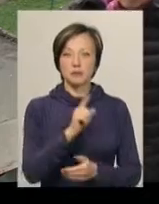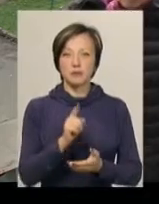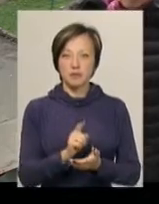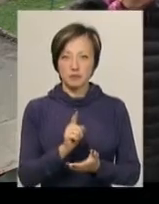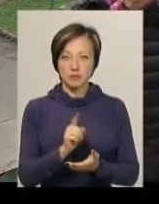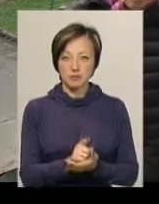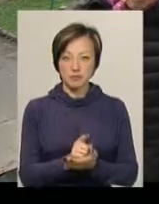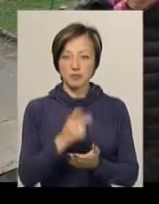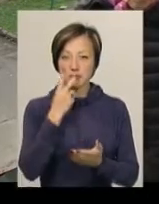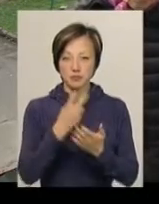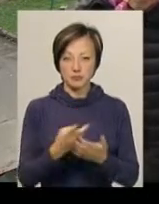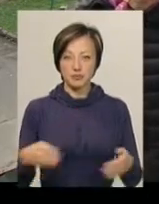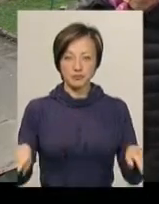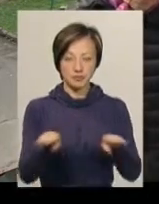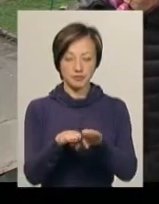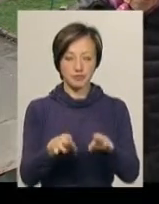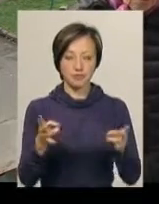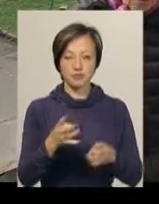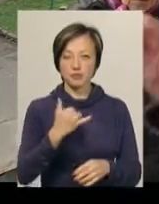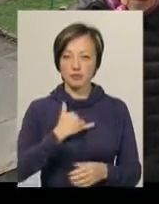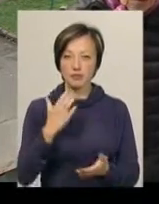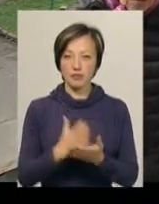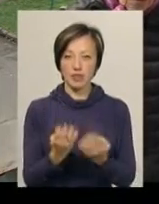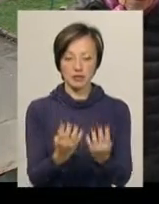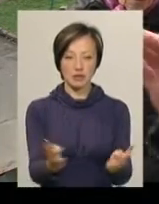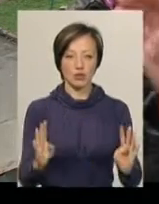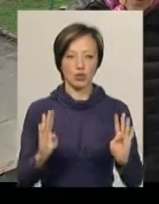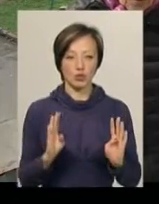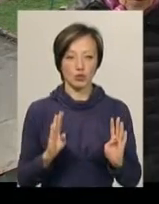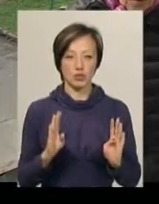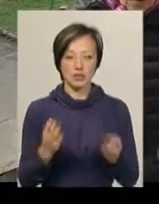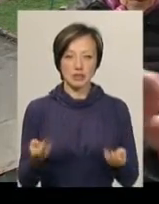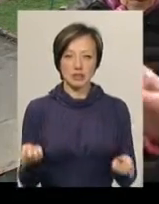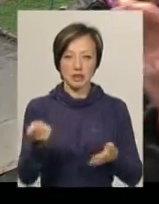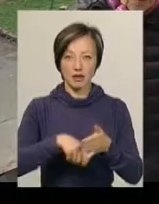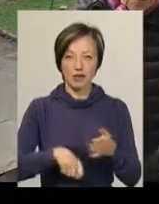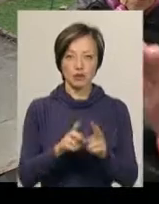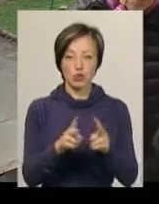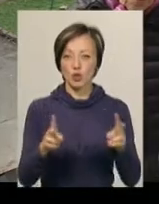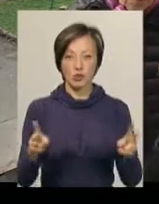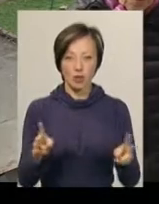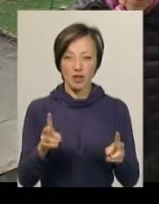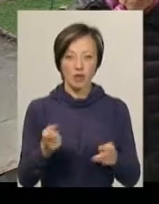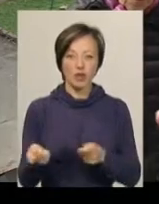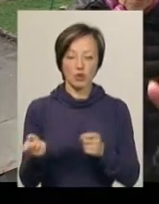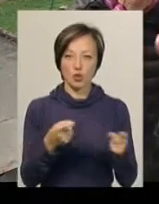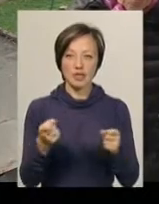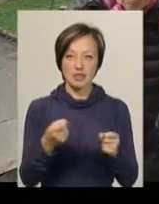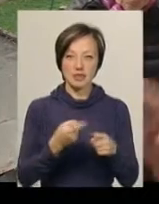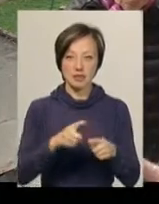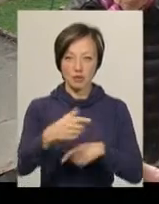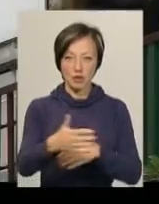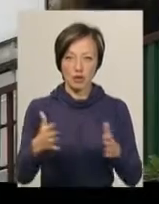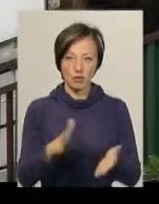закрити, ви бачите, тут в нас є загорожа, закривати, щоб ніхто не носив в ці баки